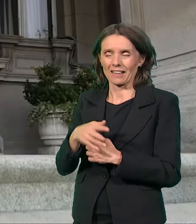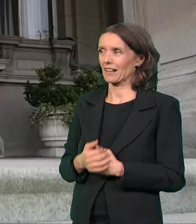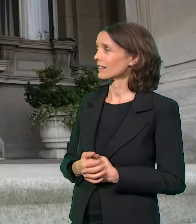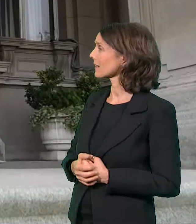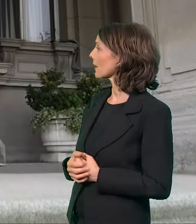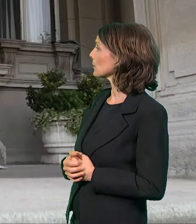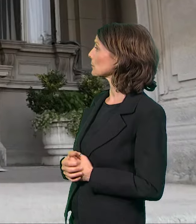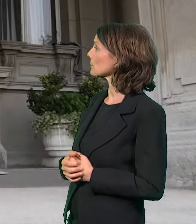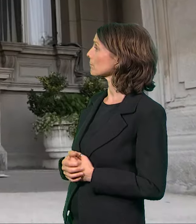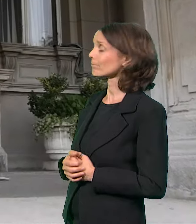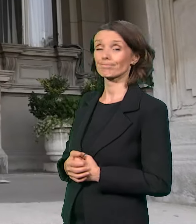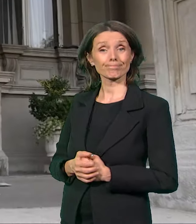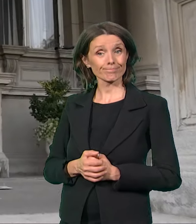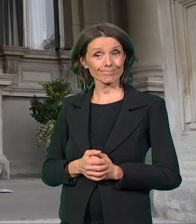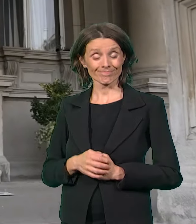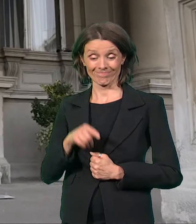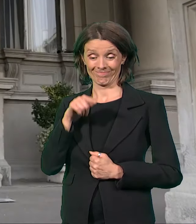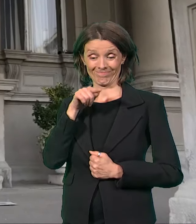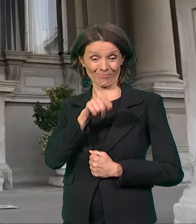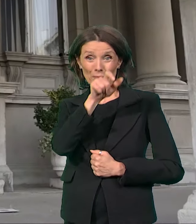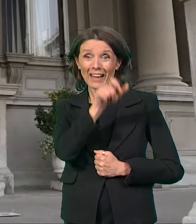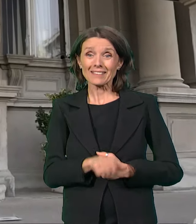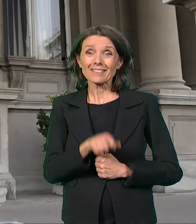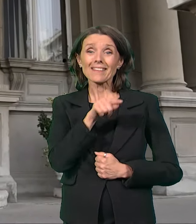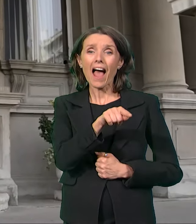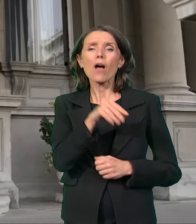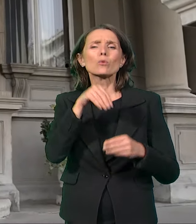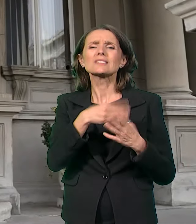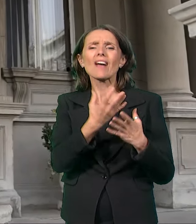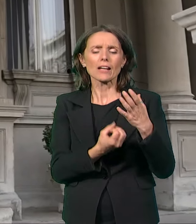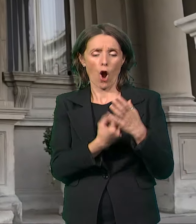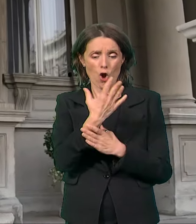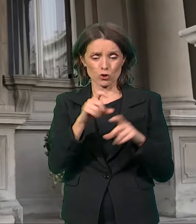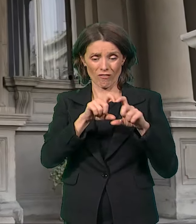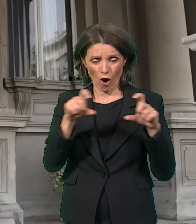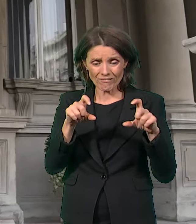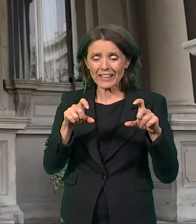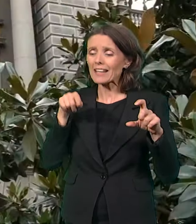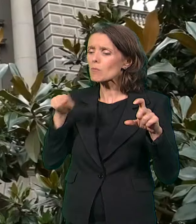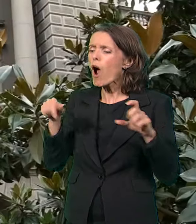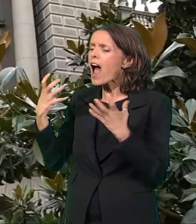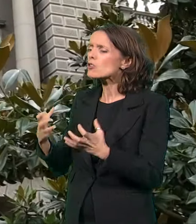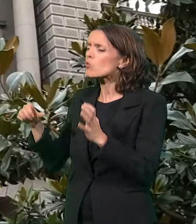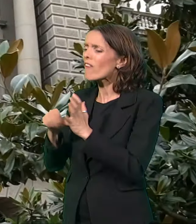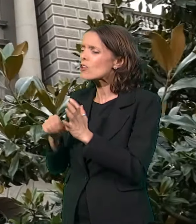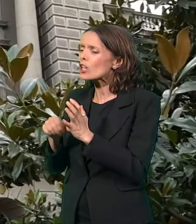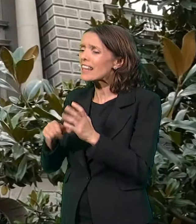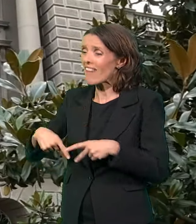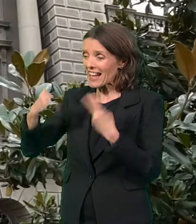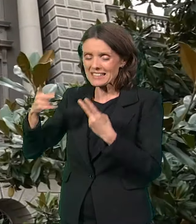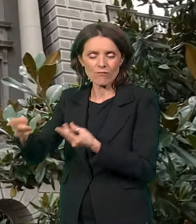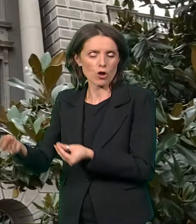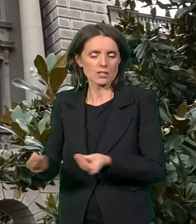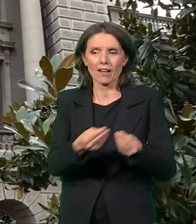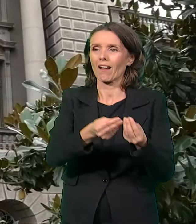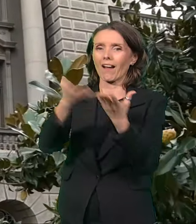Dakle, osnivač firme koja je uvozila suve šljive iz Srbije, prvi je zastupao Kneževinu preko Atlantika.